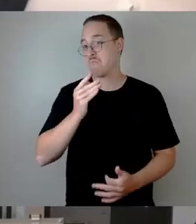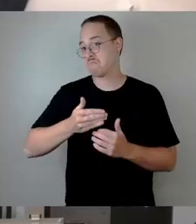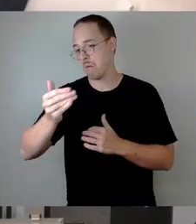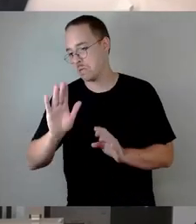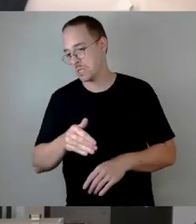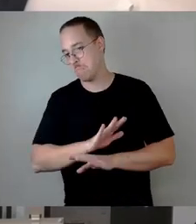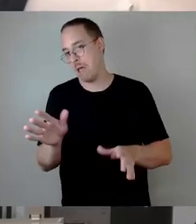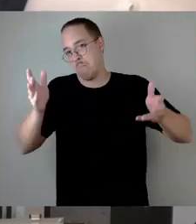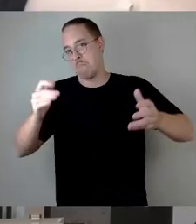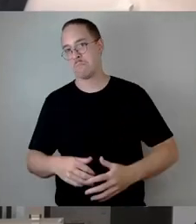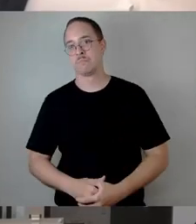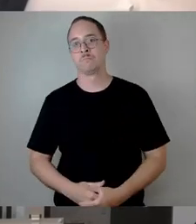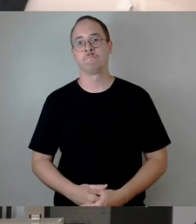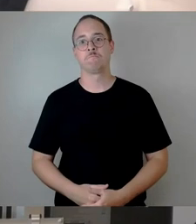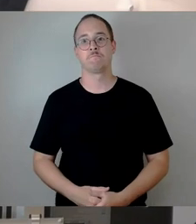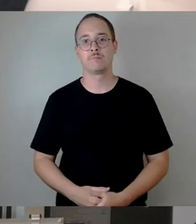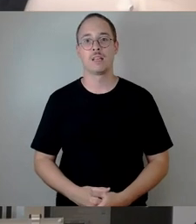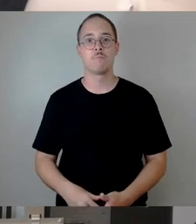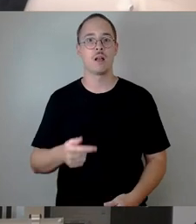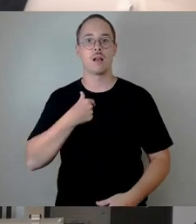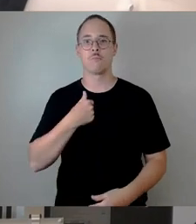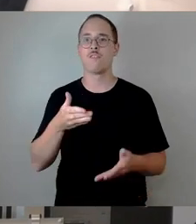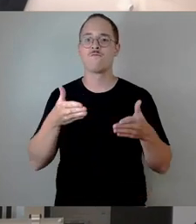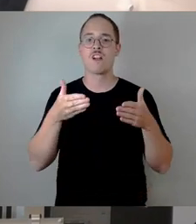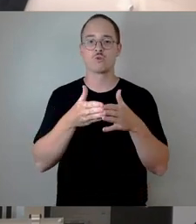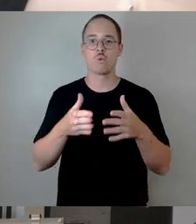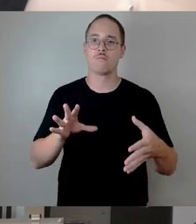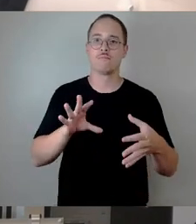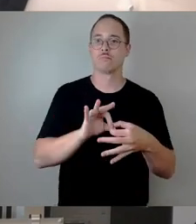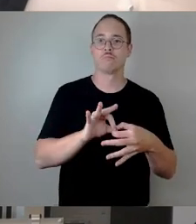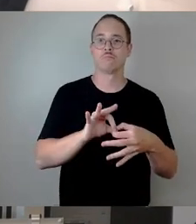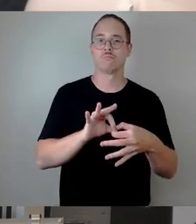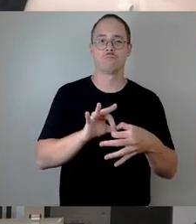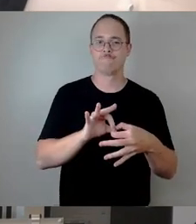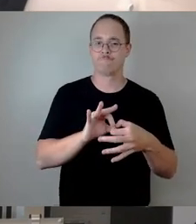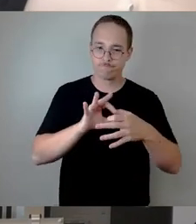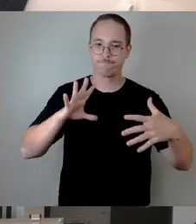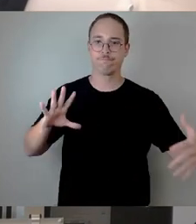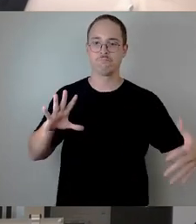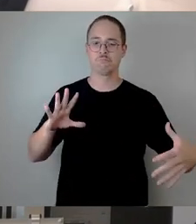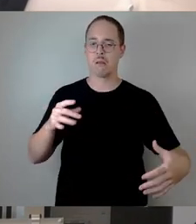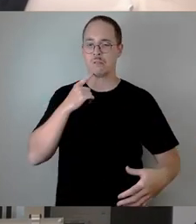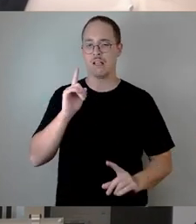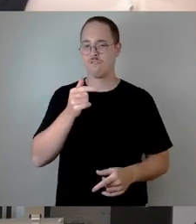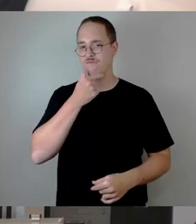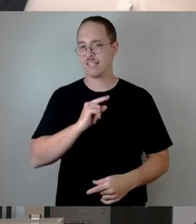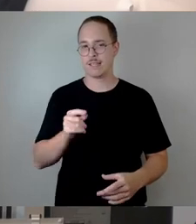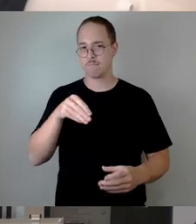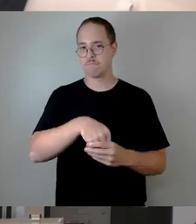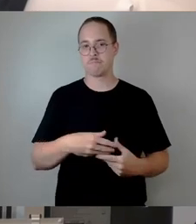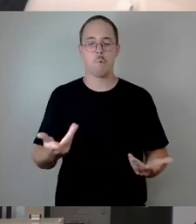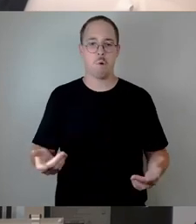Und ich gehöre keiner Fraktion an. Ich habe auch nicht die Absicht, das zu ändern. Werde vermutlich auch keinem Ausschuss angehören. Habe auch keine